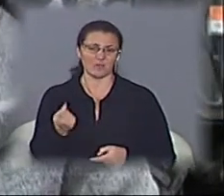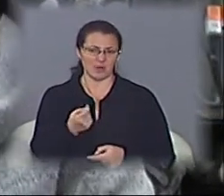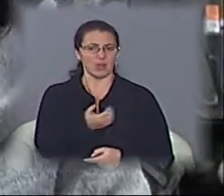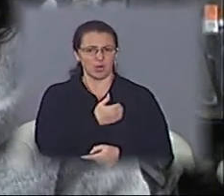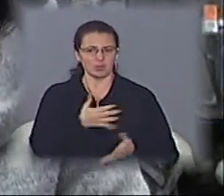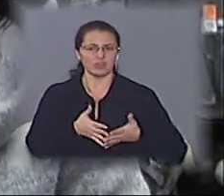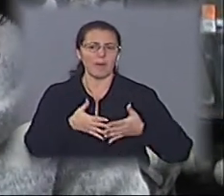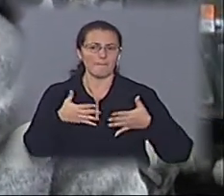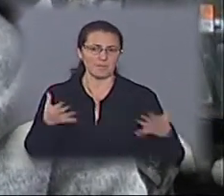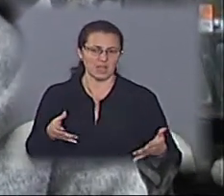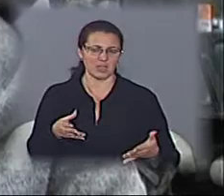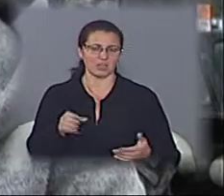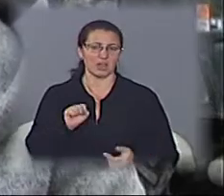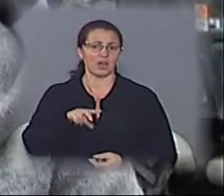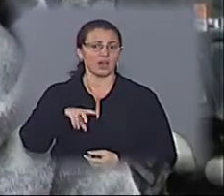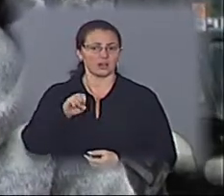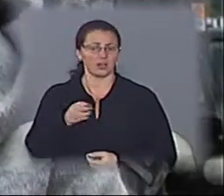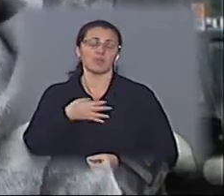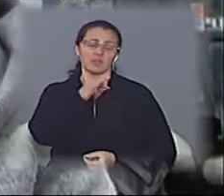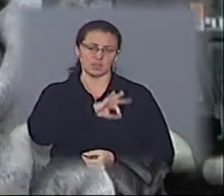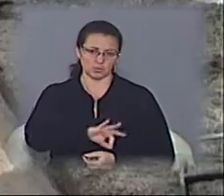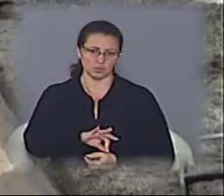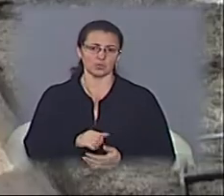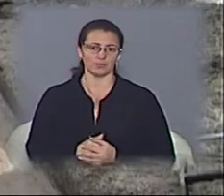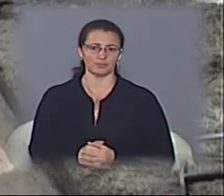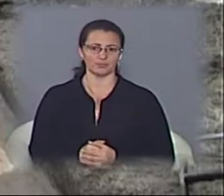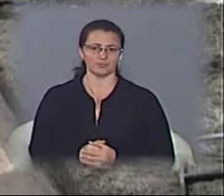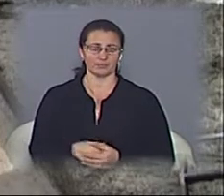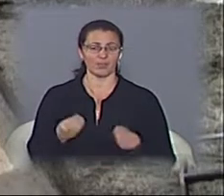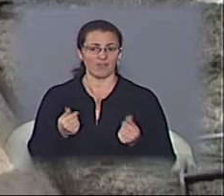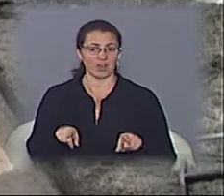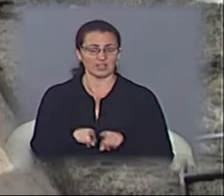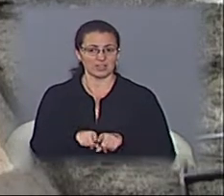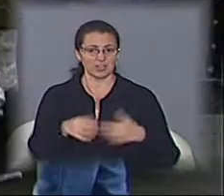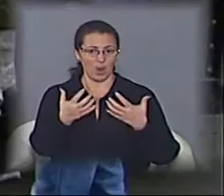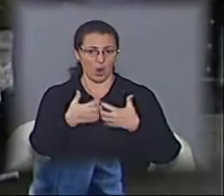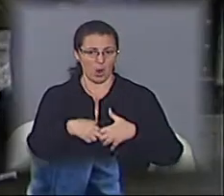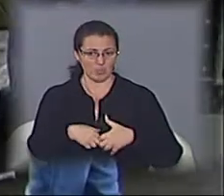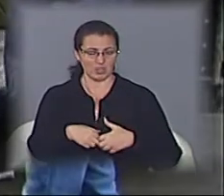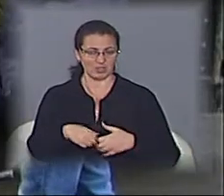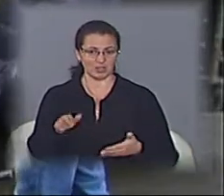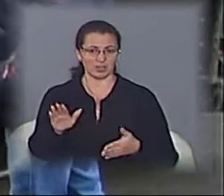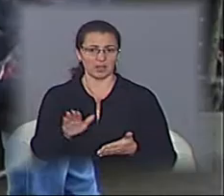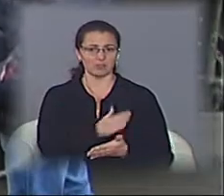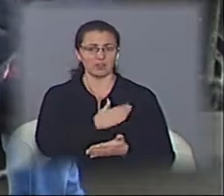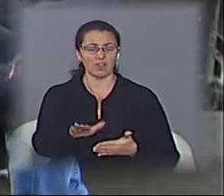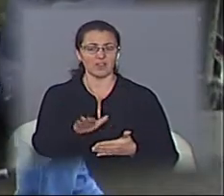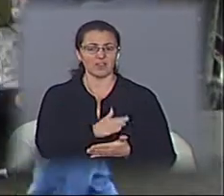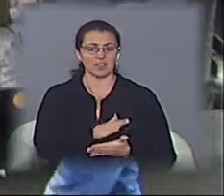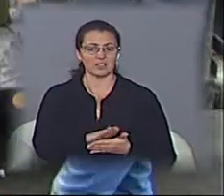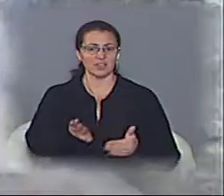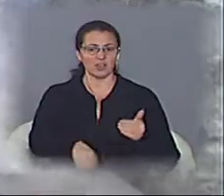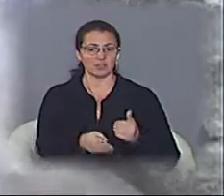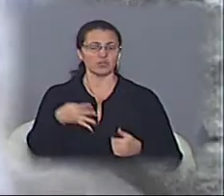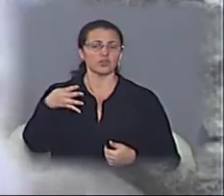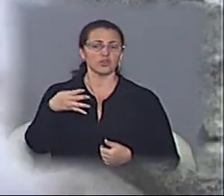більше, але ми її застосовуємо і використовуємо». Вартість такої чеської машини для ліквідації аварійних ям – 4 мільйонних гривень.